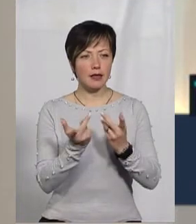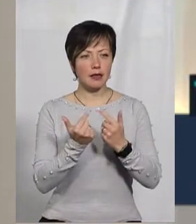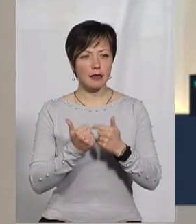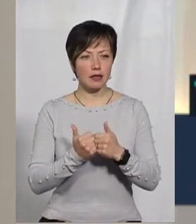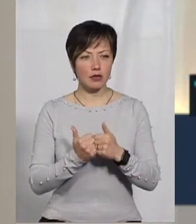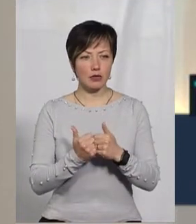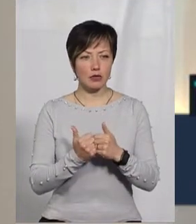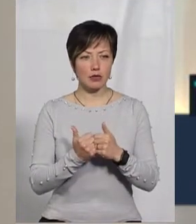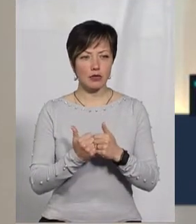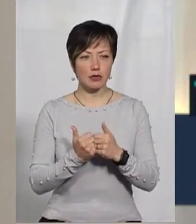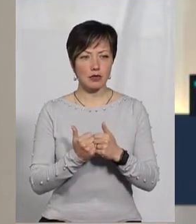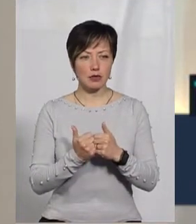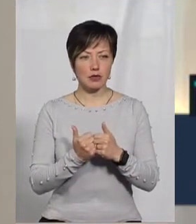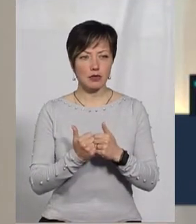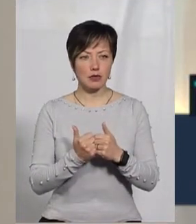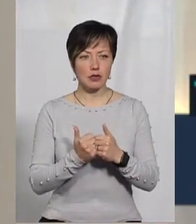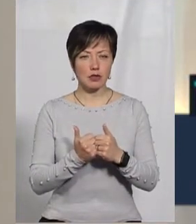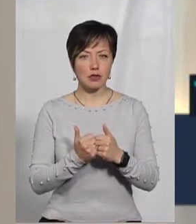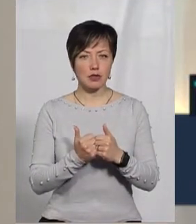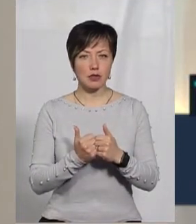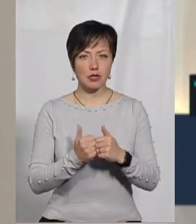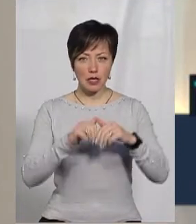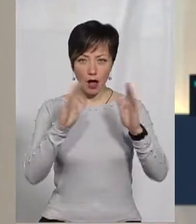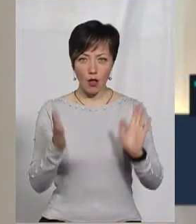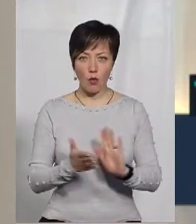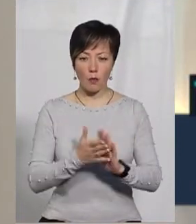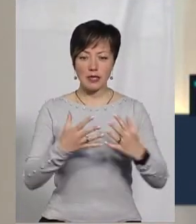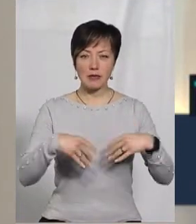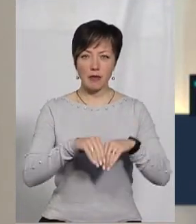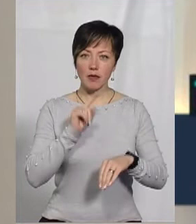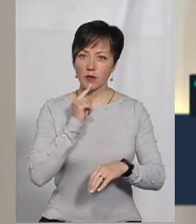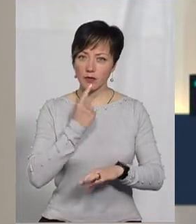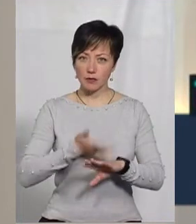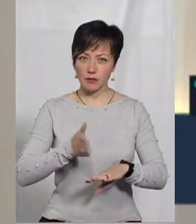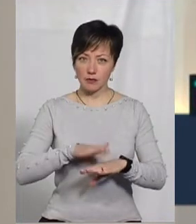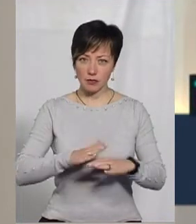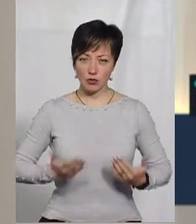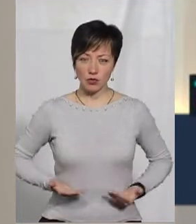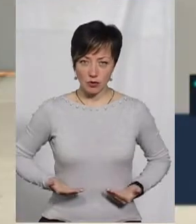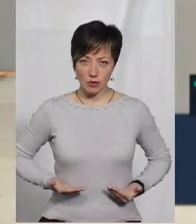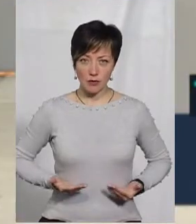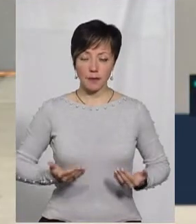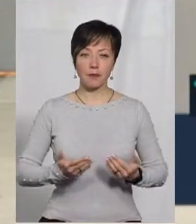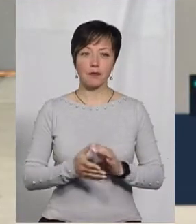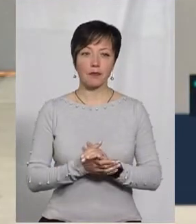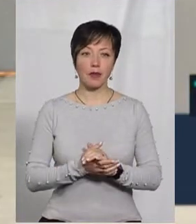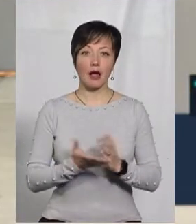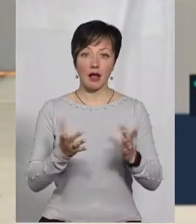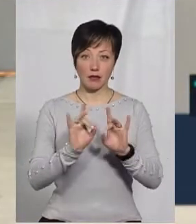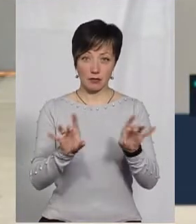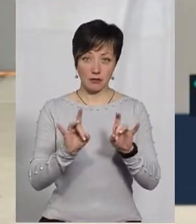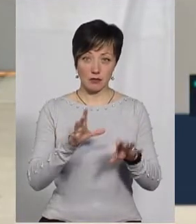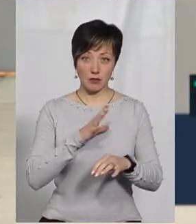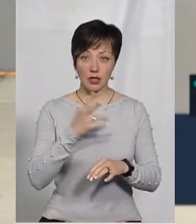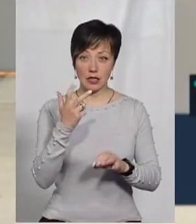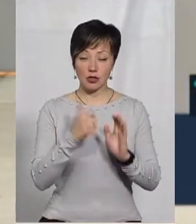загалом сімей, які потрапили в складні життєві обставини, які пані Ніна Магур